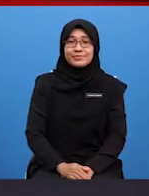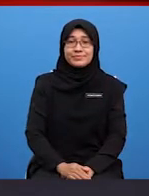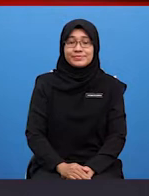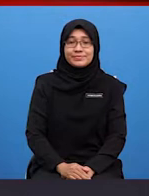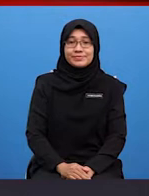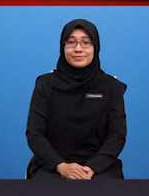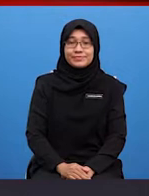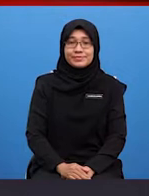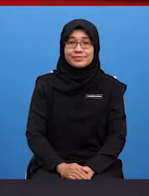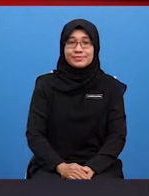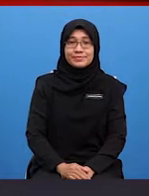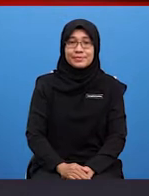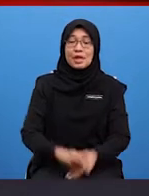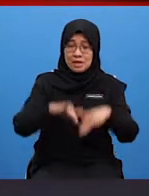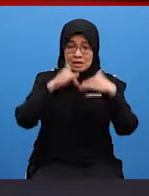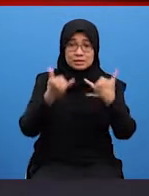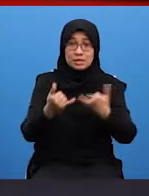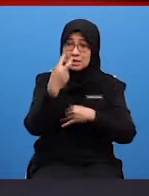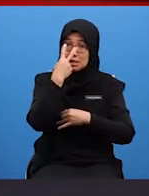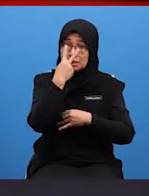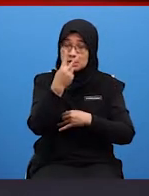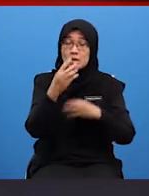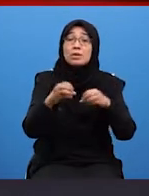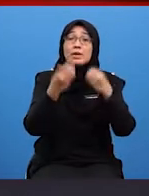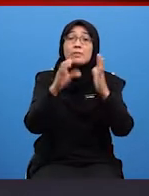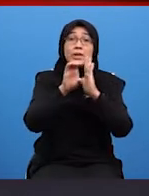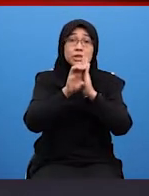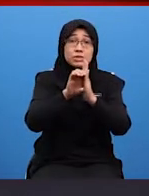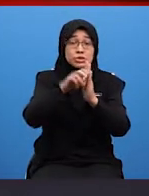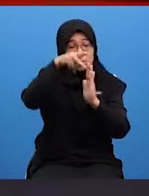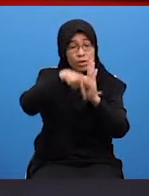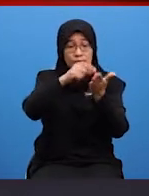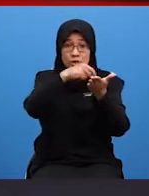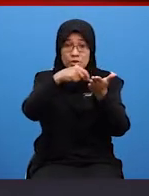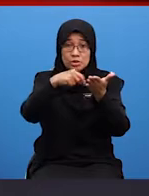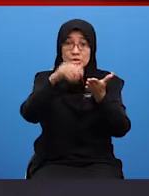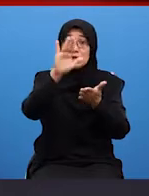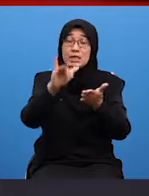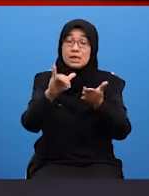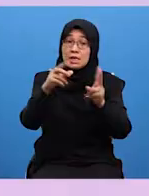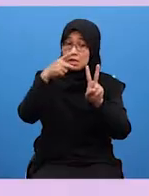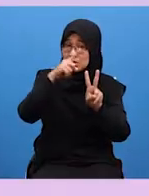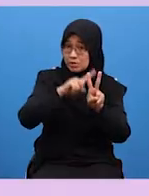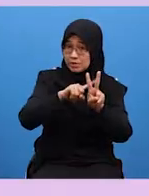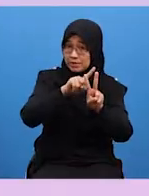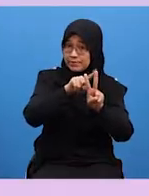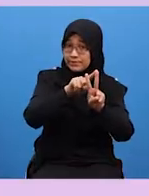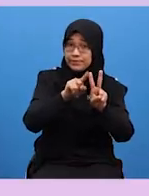beberapa contoh-contoh tadi Sekarang kita lihat pula bagaimana contoh penulisan yang kedua ini Kita saksikan